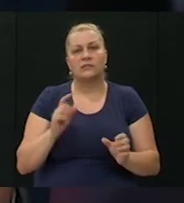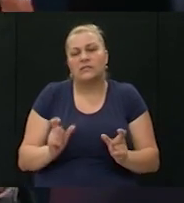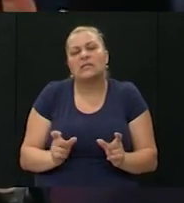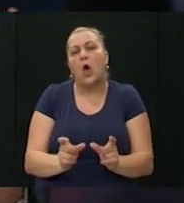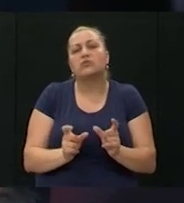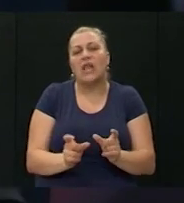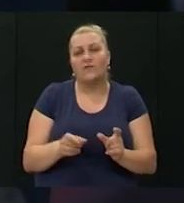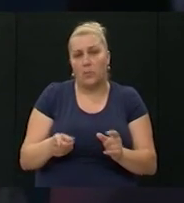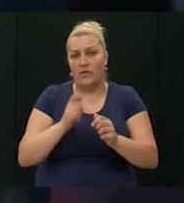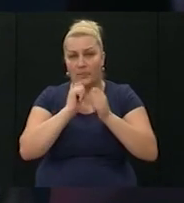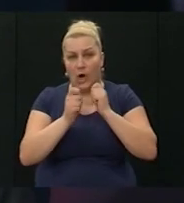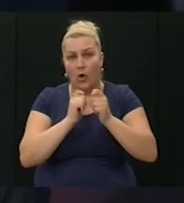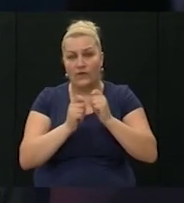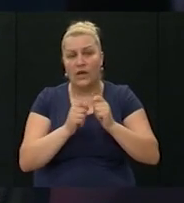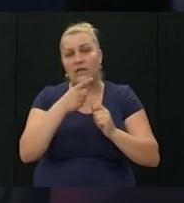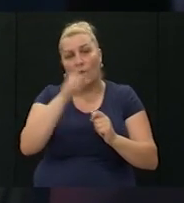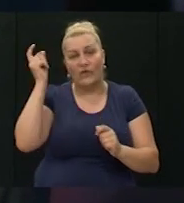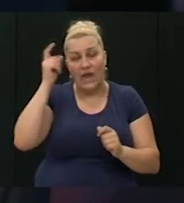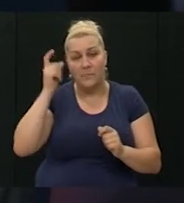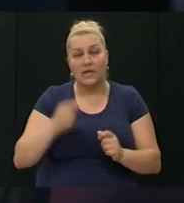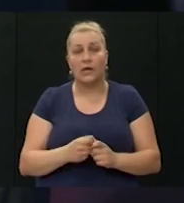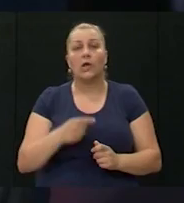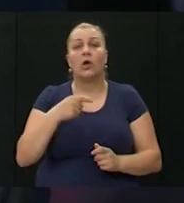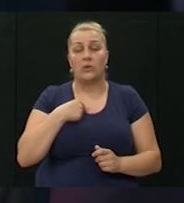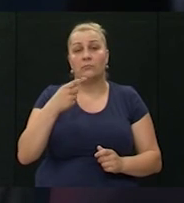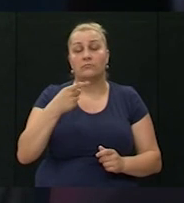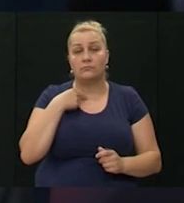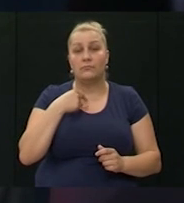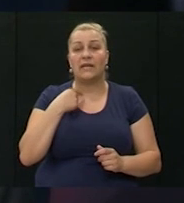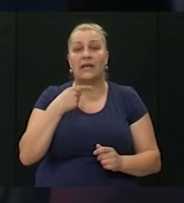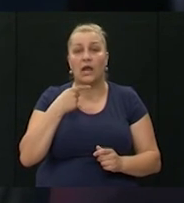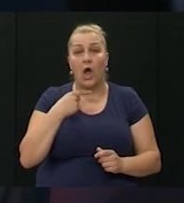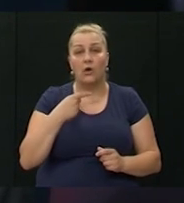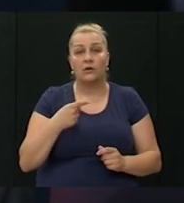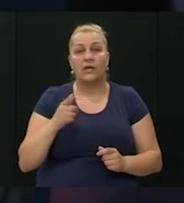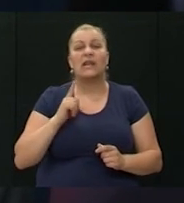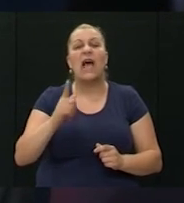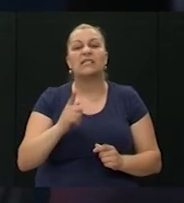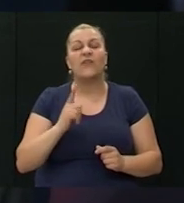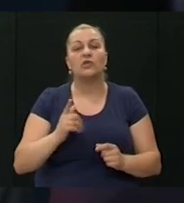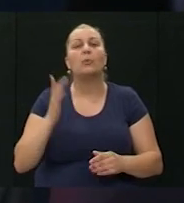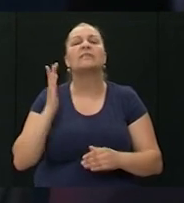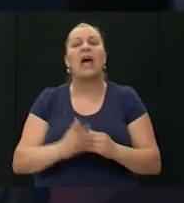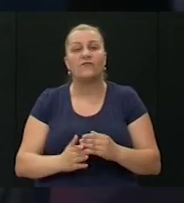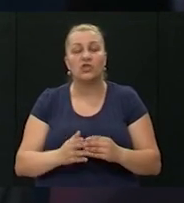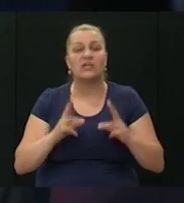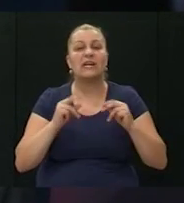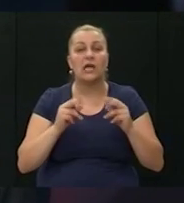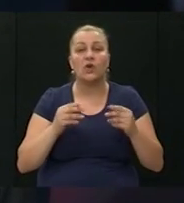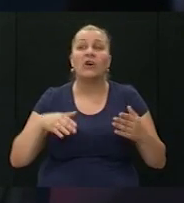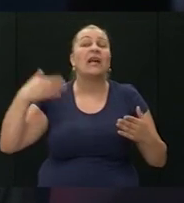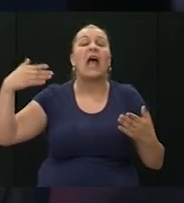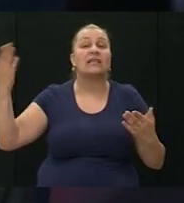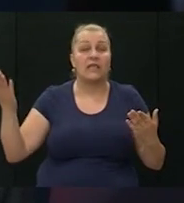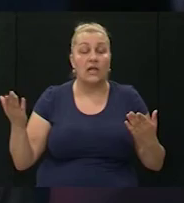kočim, ajmo to tako reći, njegove namjere, on meni kaže nadba ćemo završiti razgovor kad tada. Ja